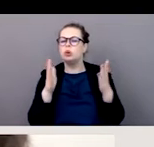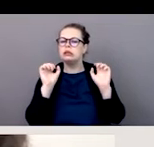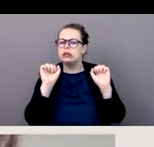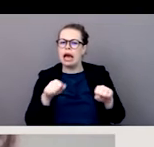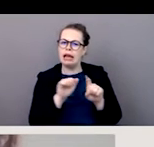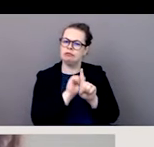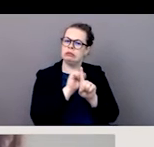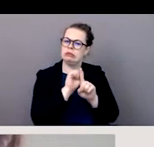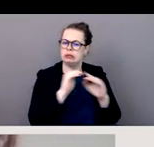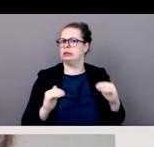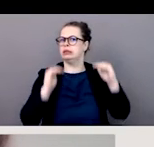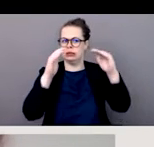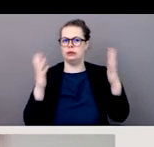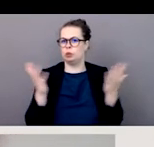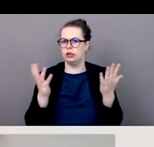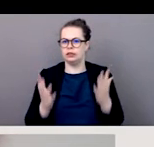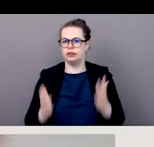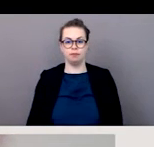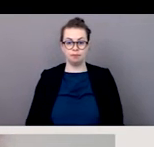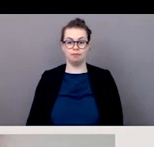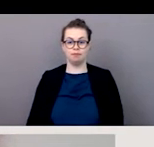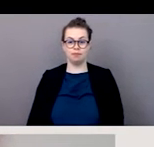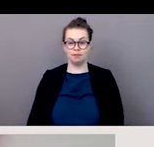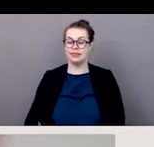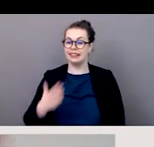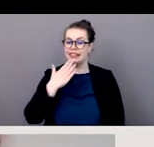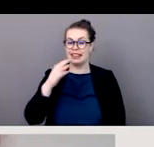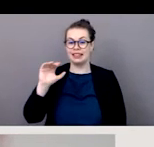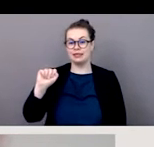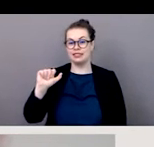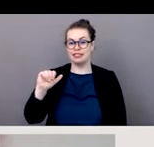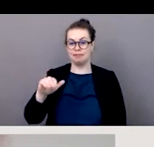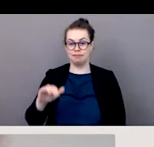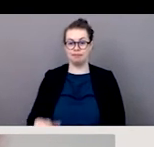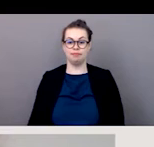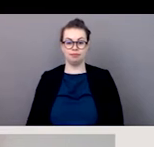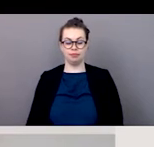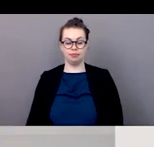Raja. Merci. Merci tous pour cette joie à nous.